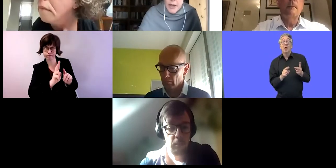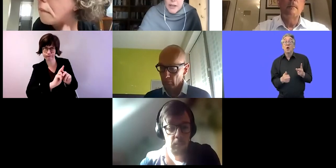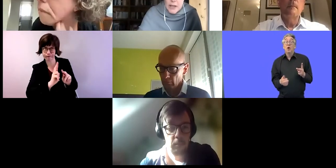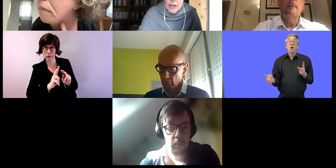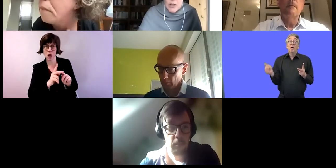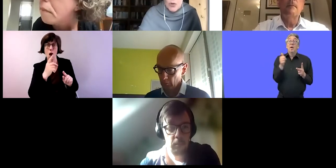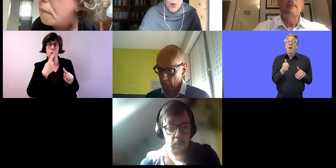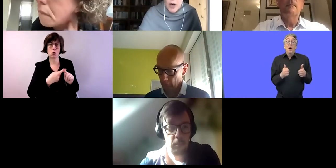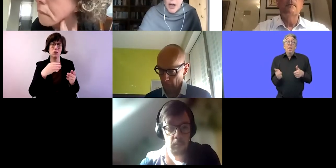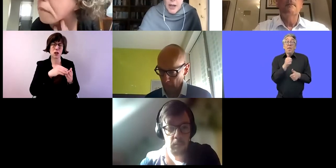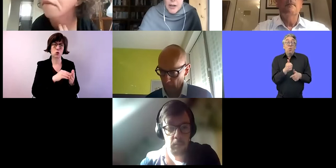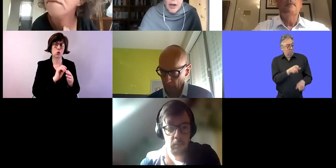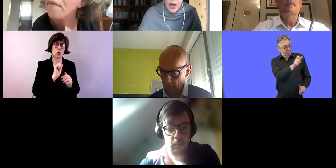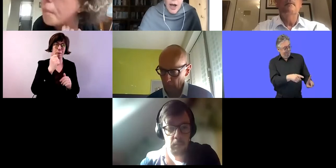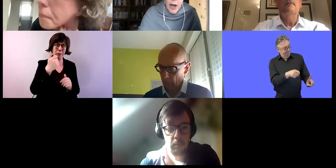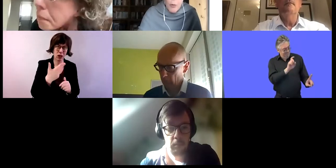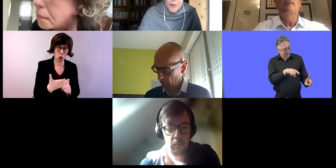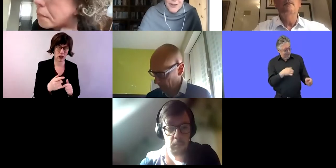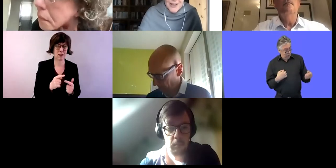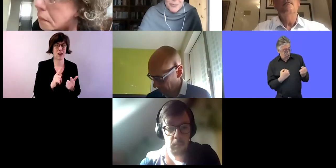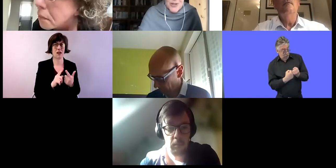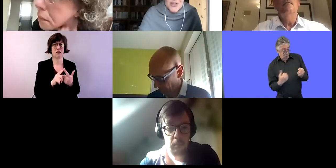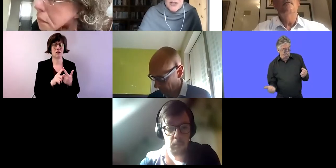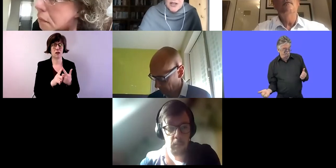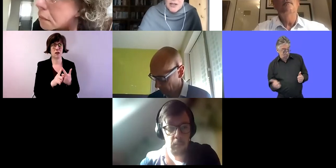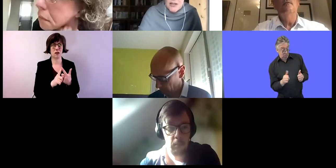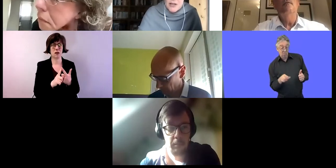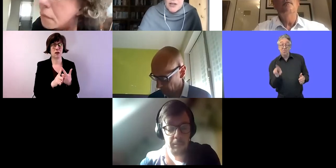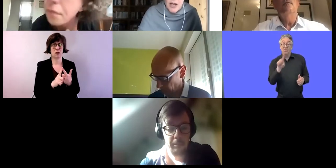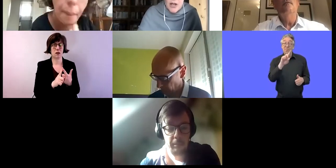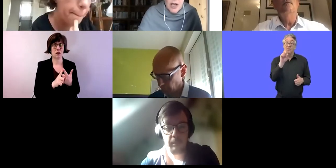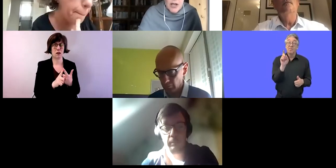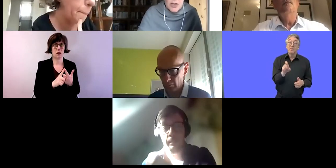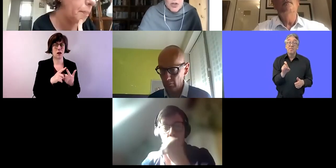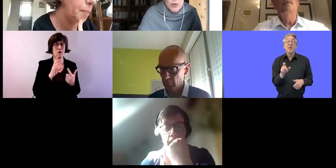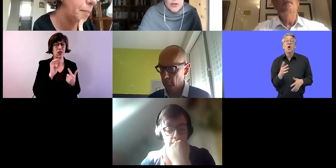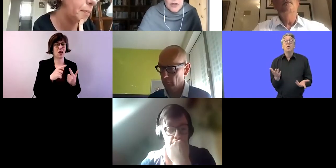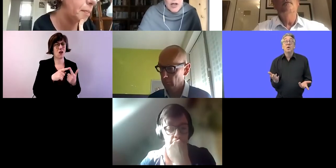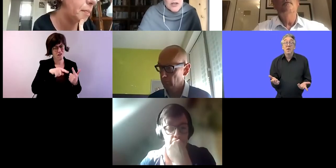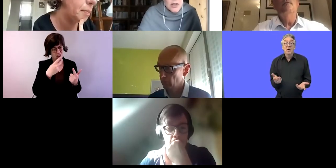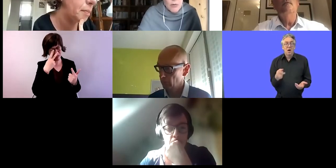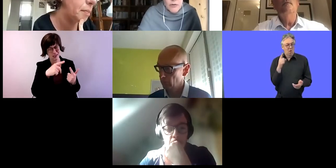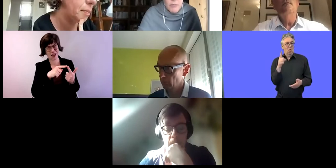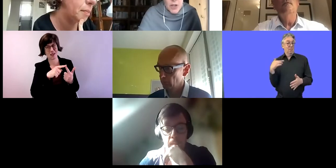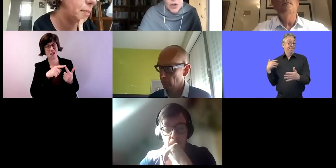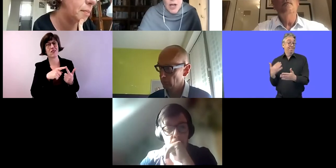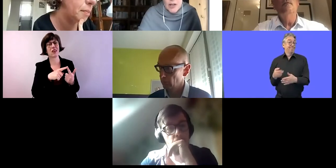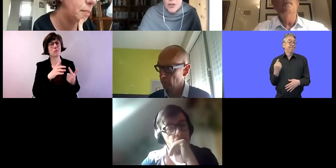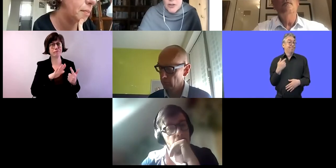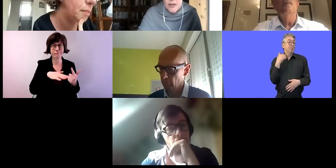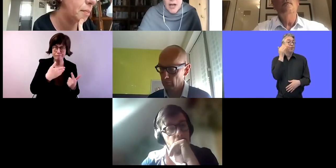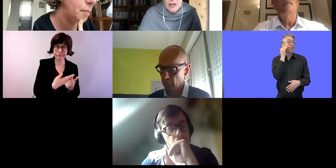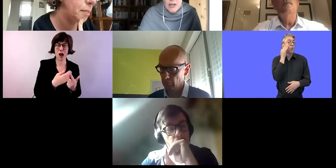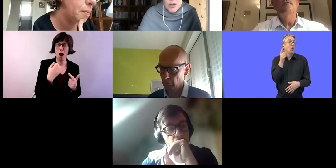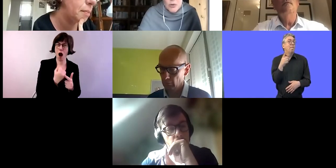Priorität, dass wir das zur Verfügung stellen, was man zum